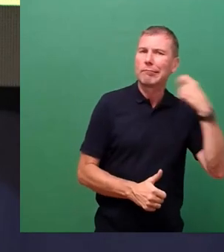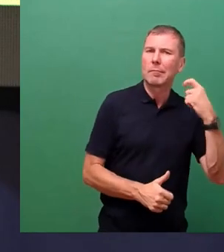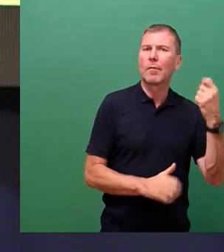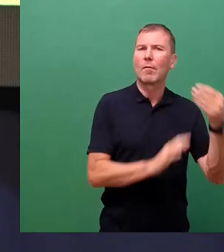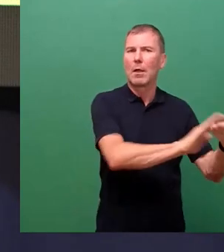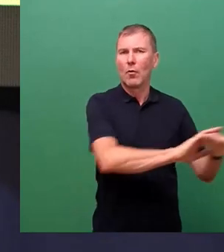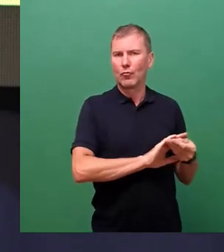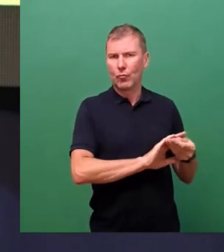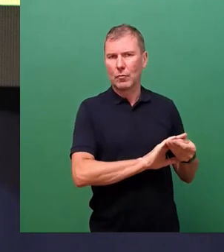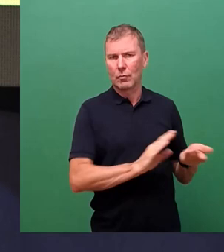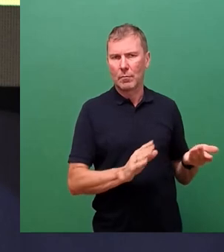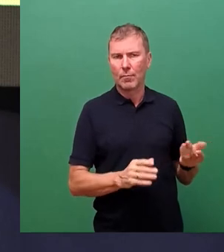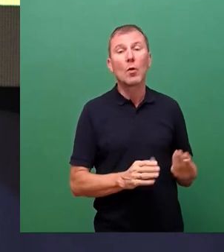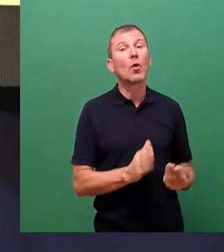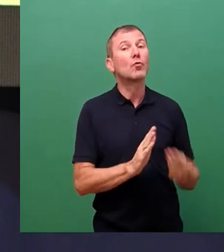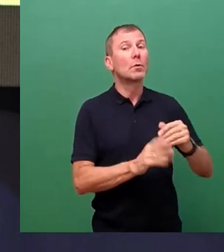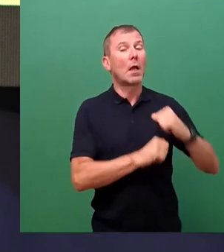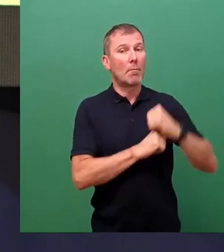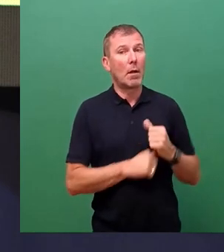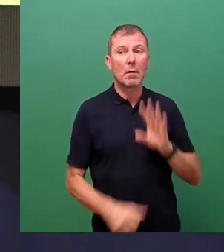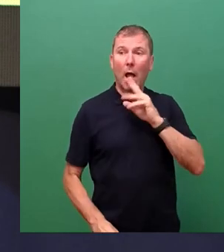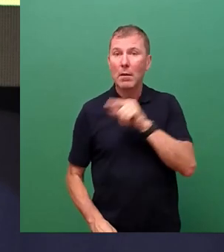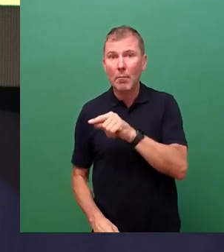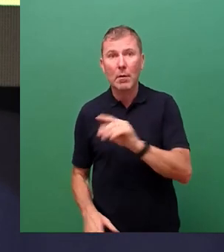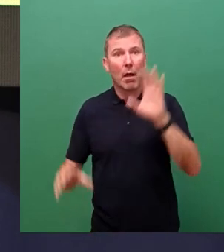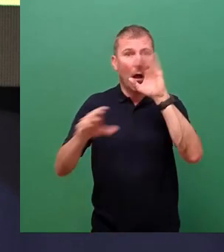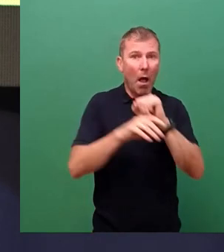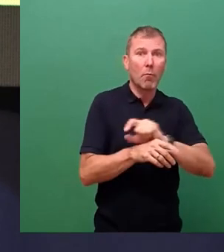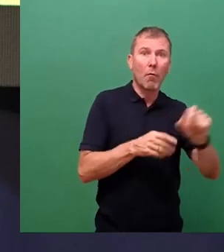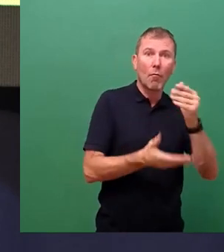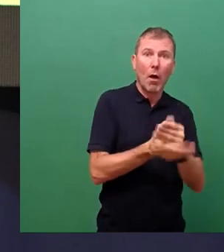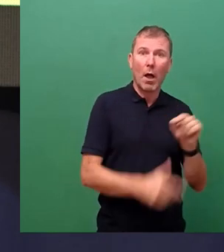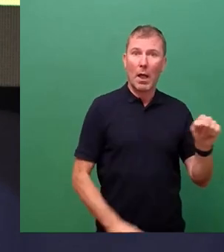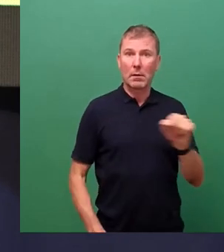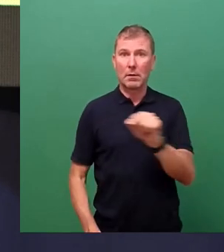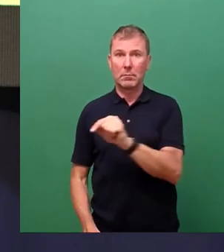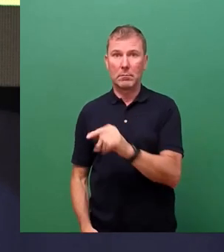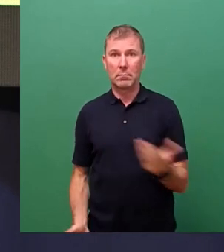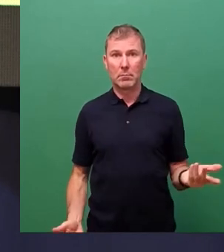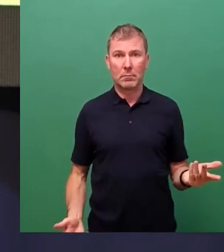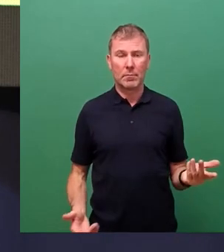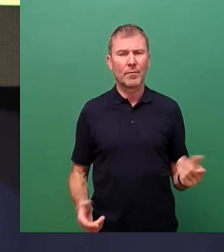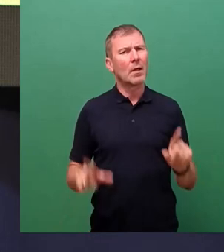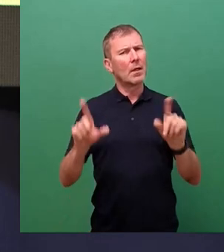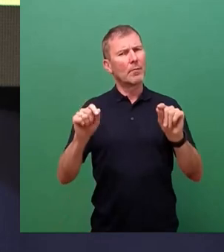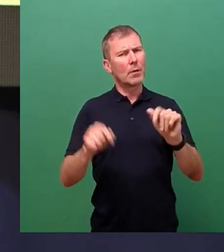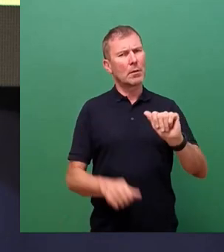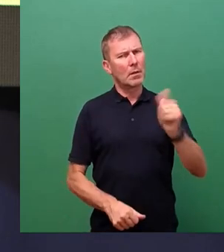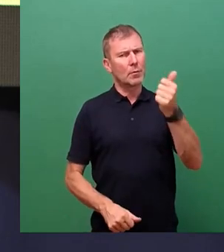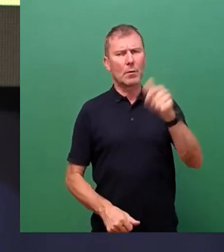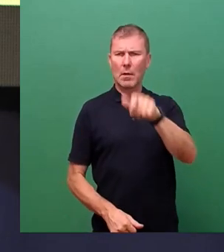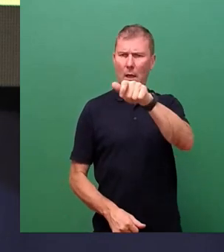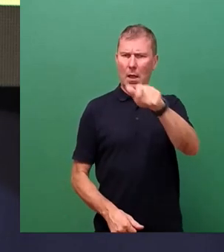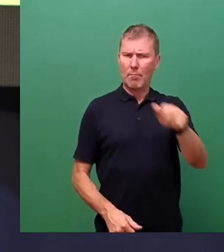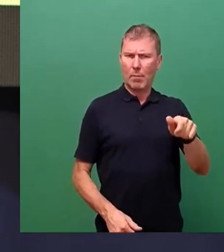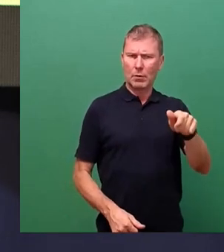die zusätzliche Belastung am Nachmittag, am Abend, am Wochenende. Das heißt doch insbesondere, dass Menschen, die im